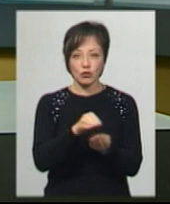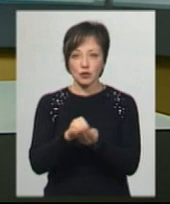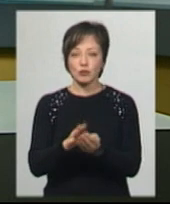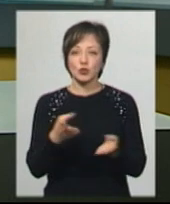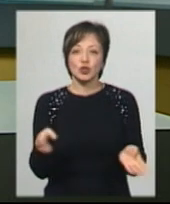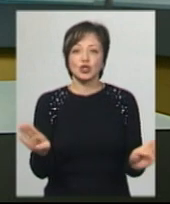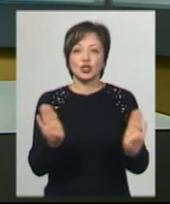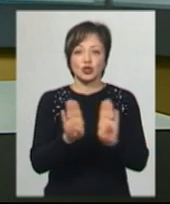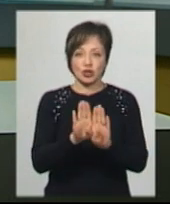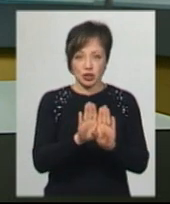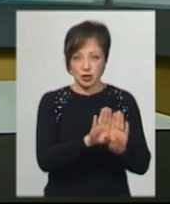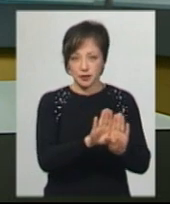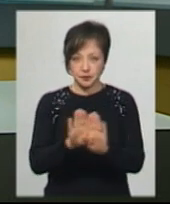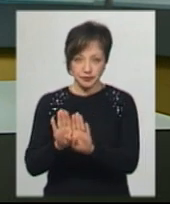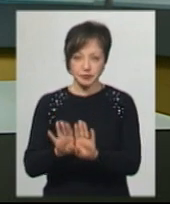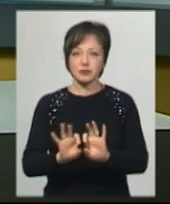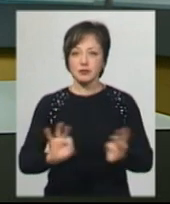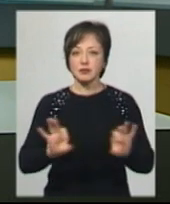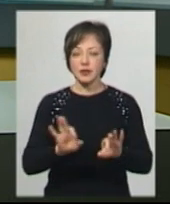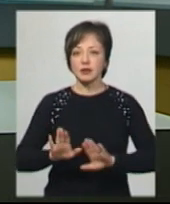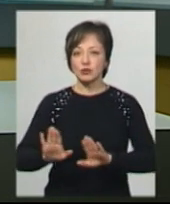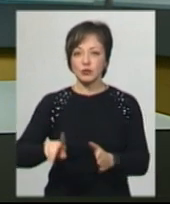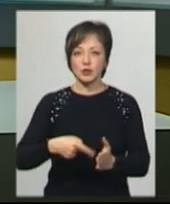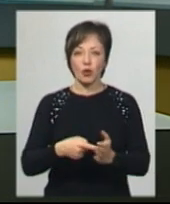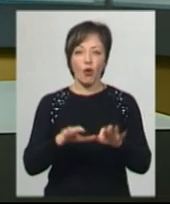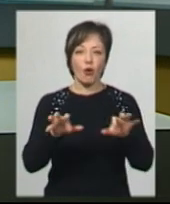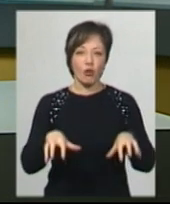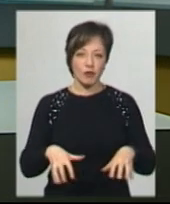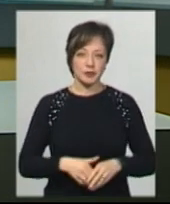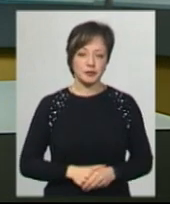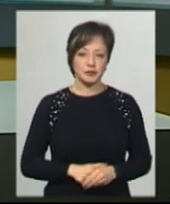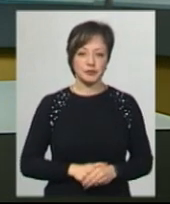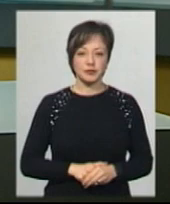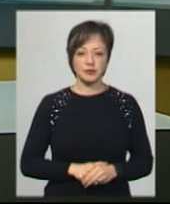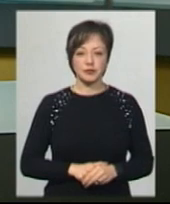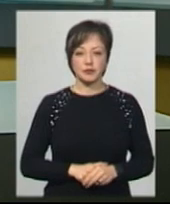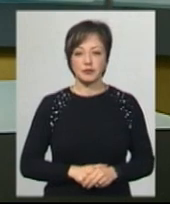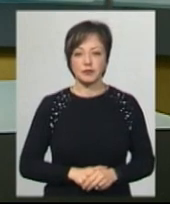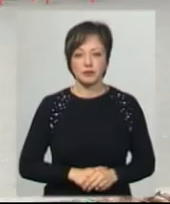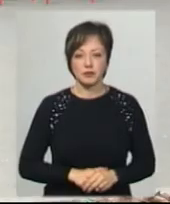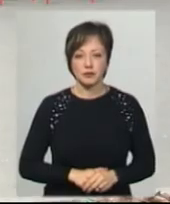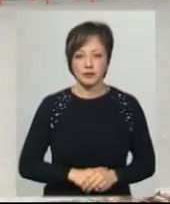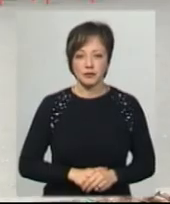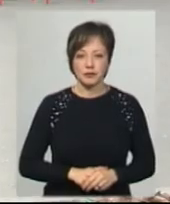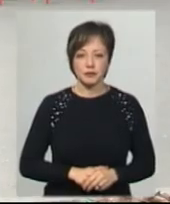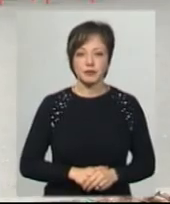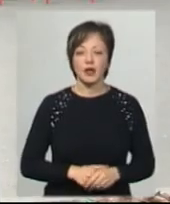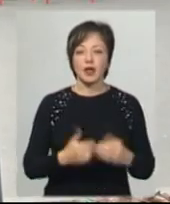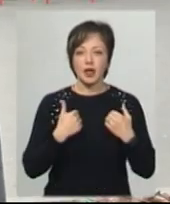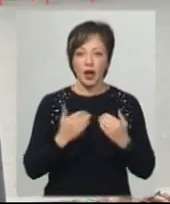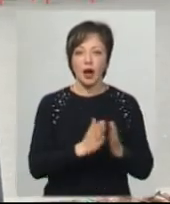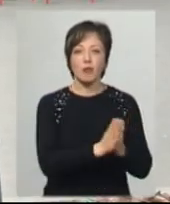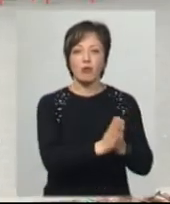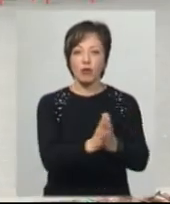відвідувачів. Про це Суспільному розповідає заступник Хмельницького міського голови Андрій Бондаренко. Я прошу